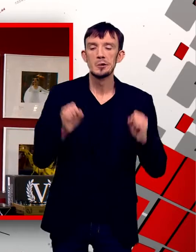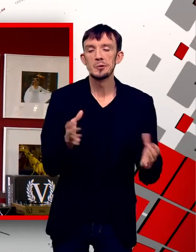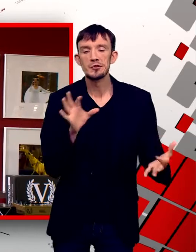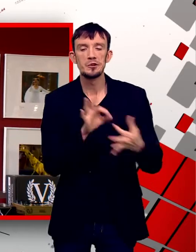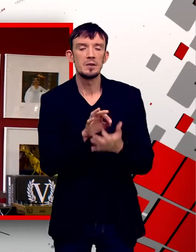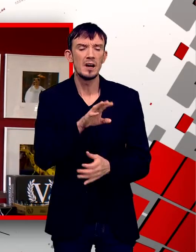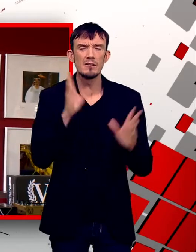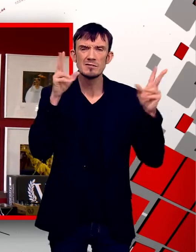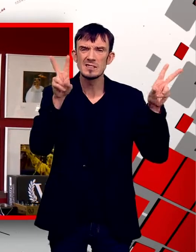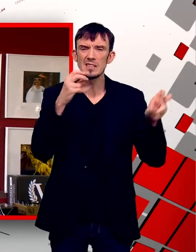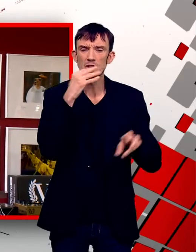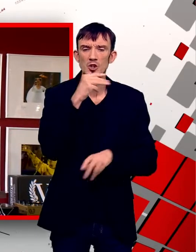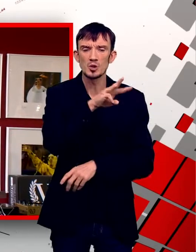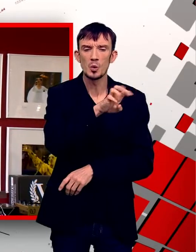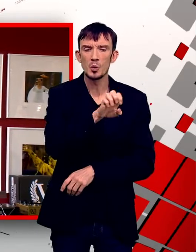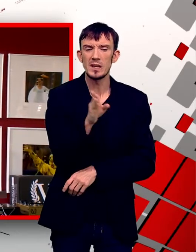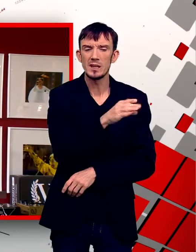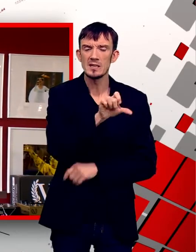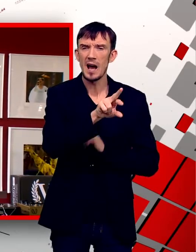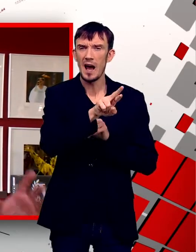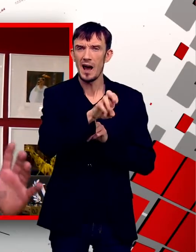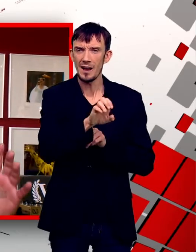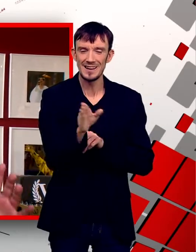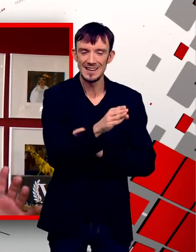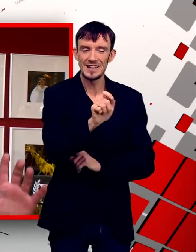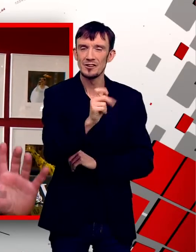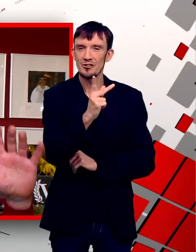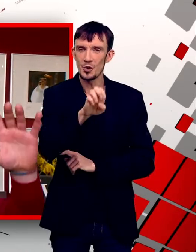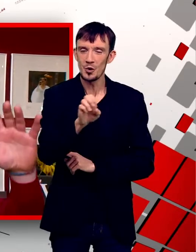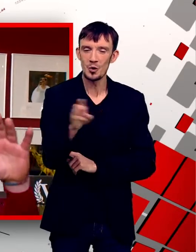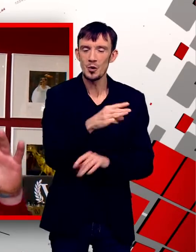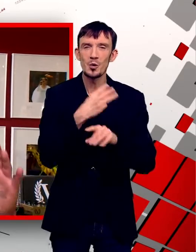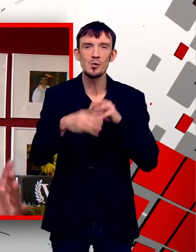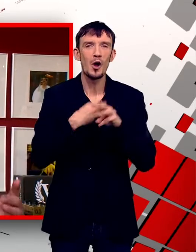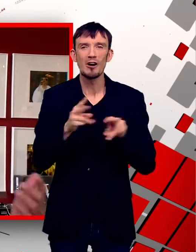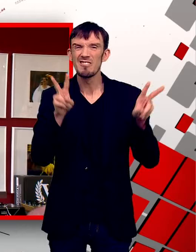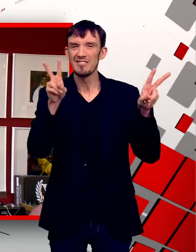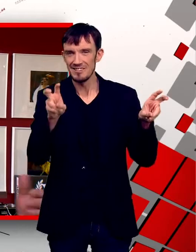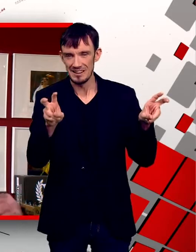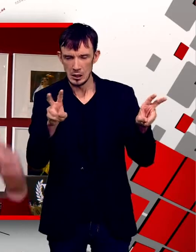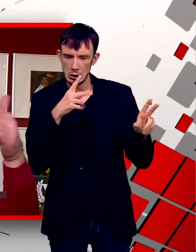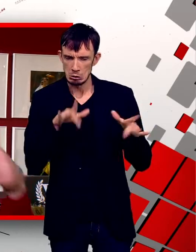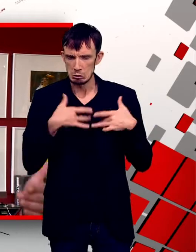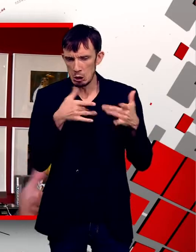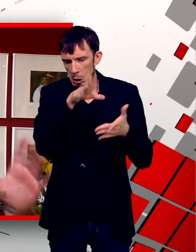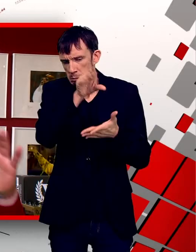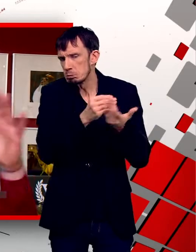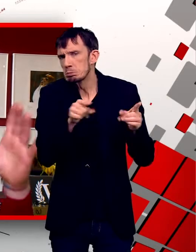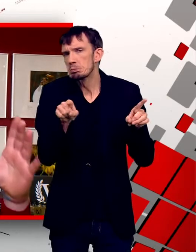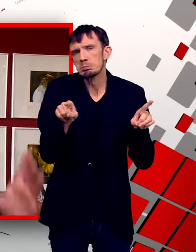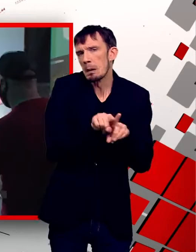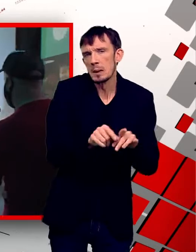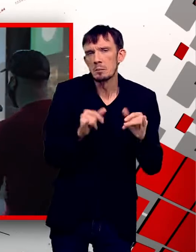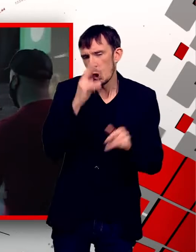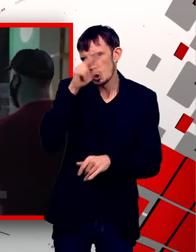We Are The World, un truc comme ça. Donc ça ressemble vraiment, on voyage d'un univers à l'autre et tout ça est mis en image aussi